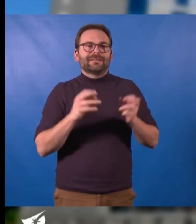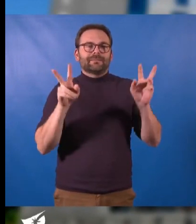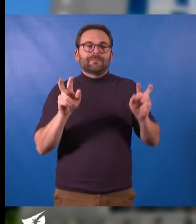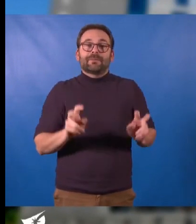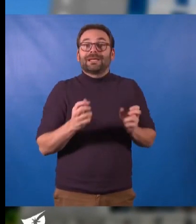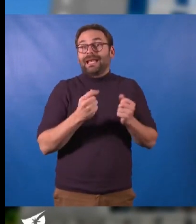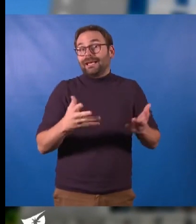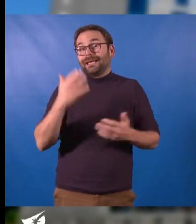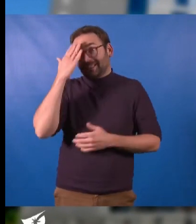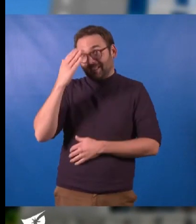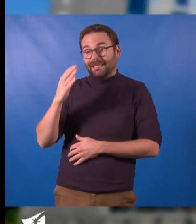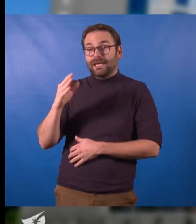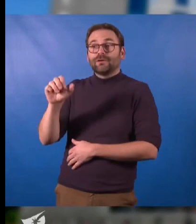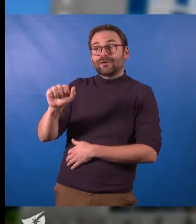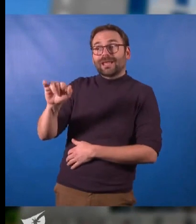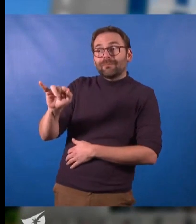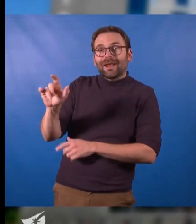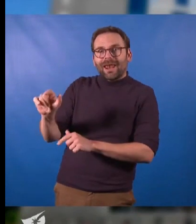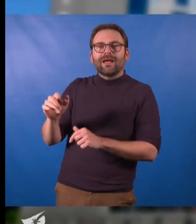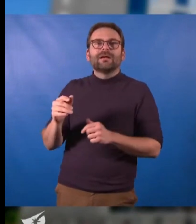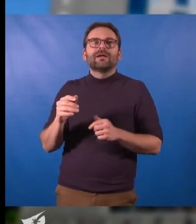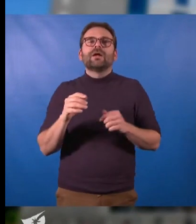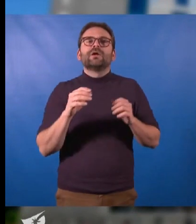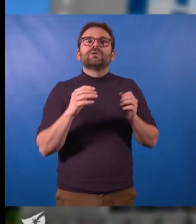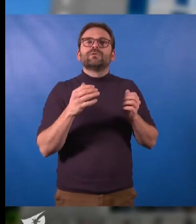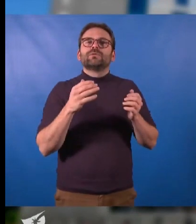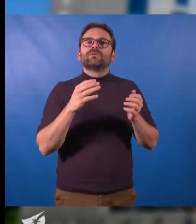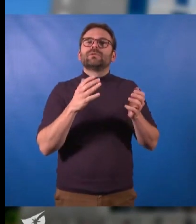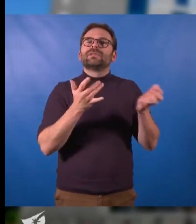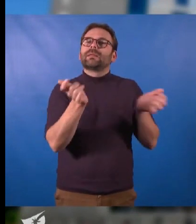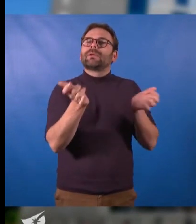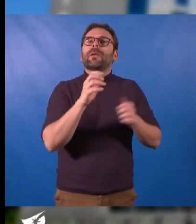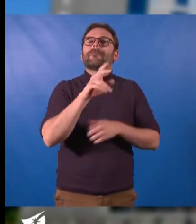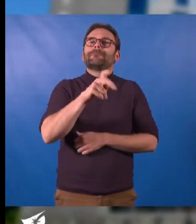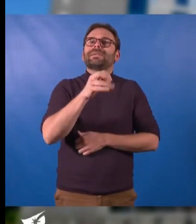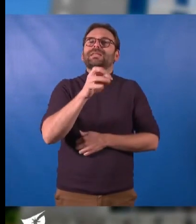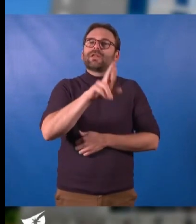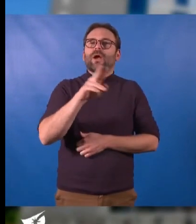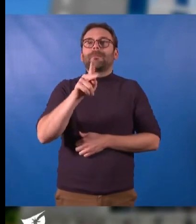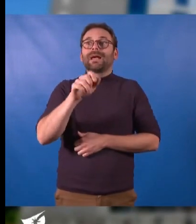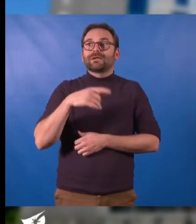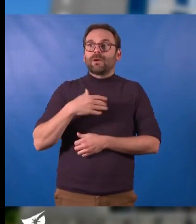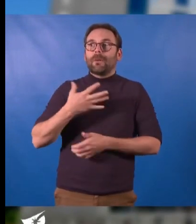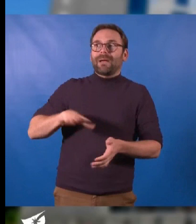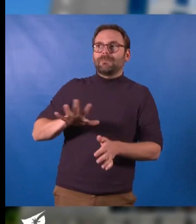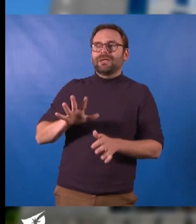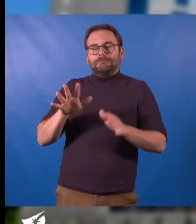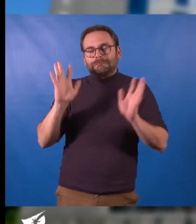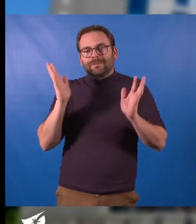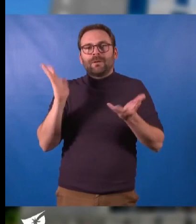Sandra Impériel, si elle en manque. Au-delà de Peter Parker, dont je crois que ça a beaucoup déplu, vous me pardonnerez, peut-être que ça reviendra.